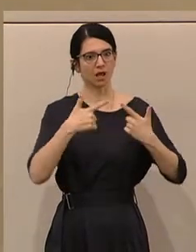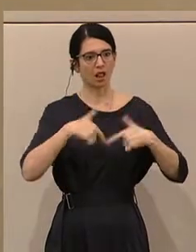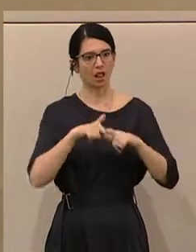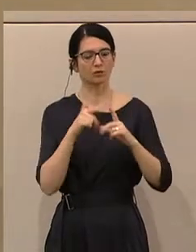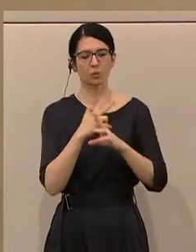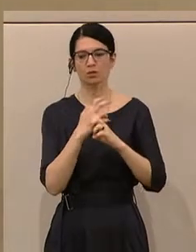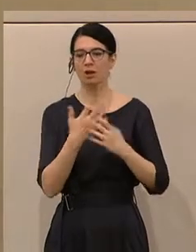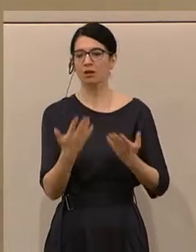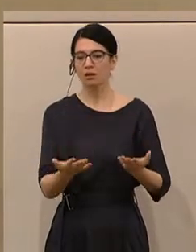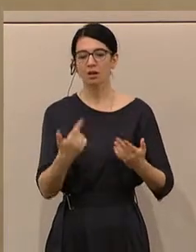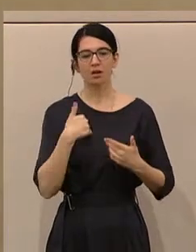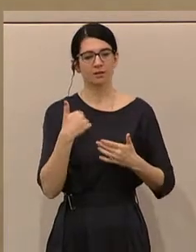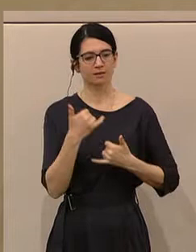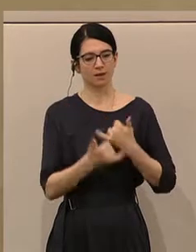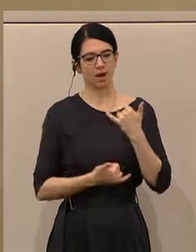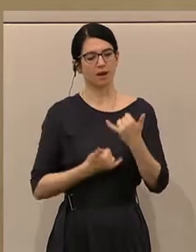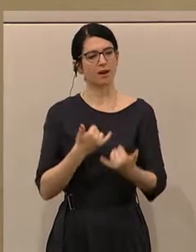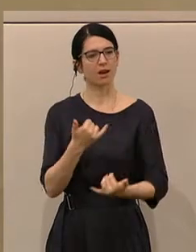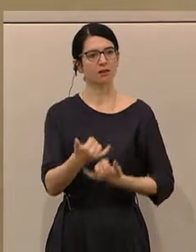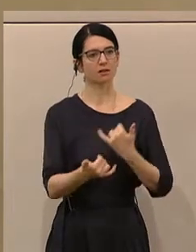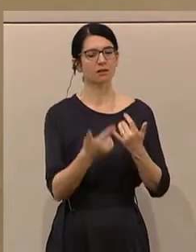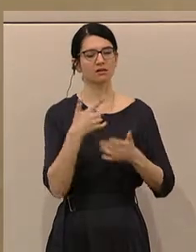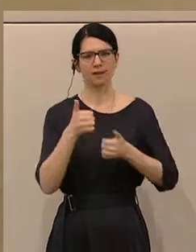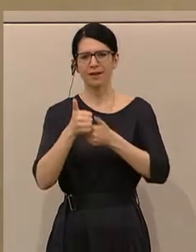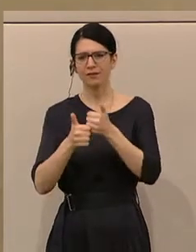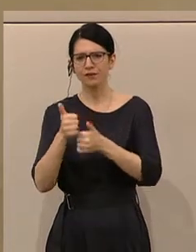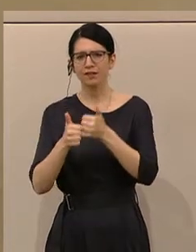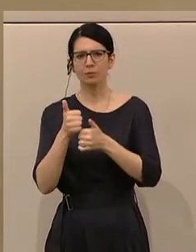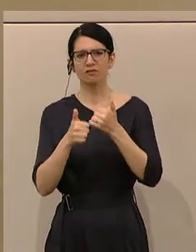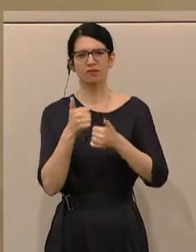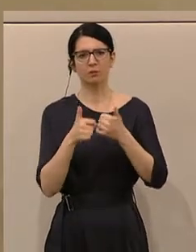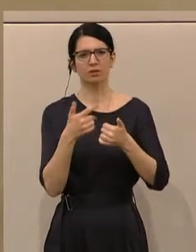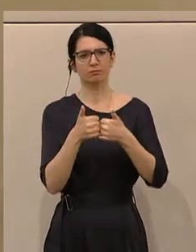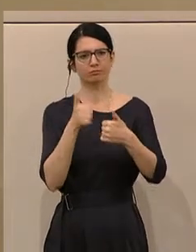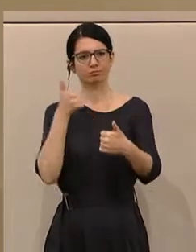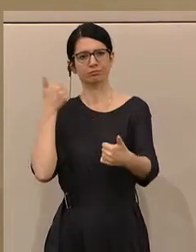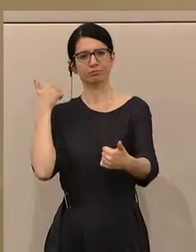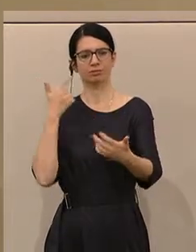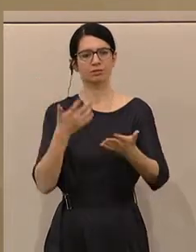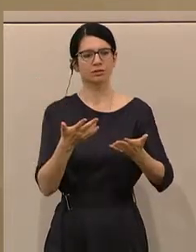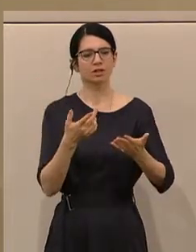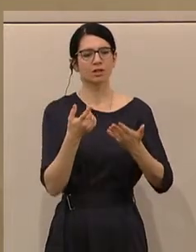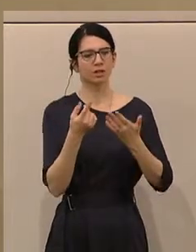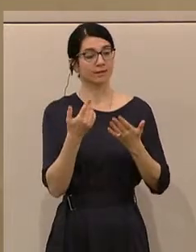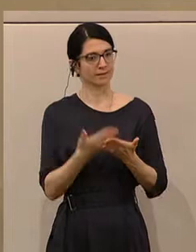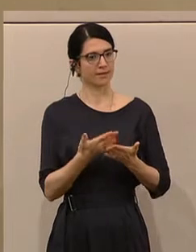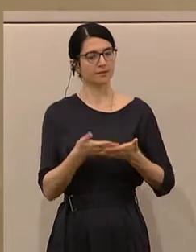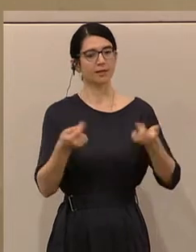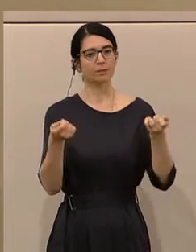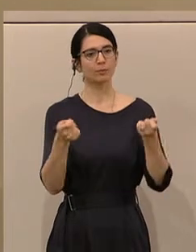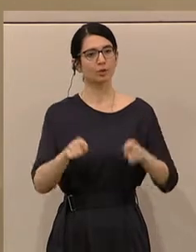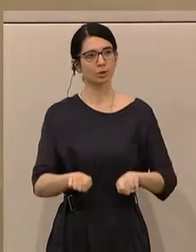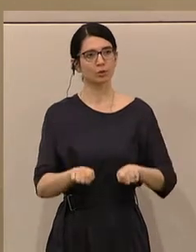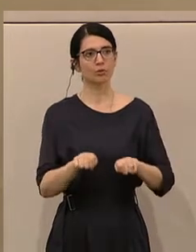nachdem wir jahrelang wettbewerbsmäßig zurückgefallen sind, haben wir uns dazu entschlossen,